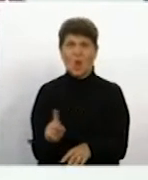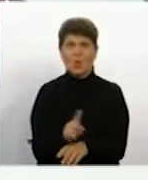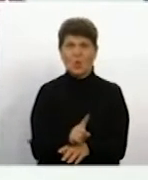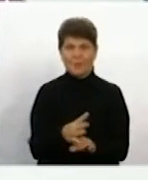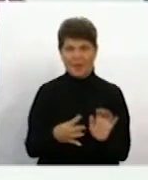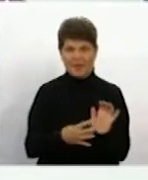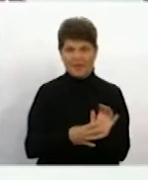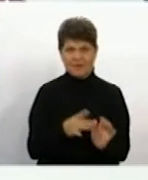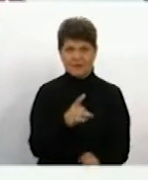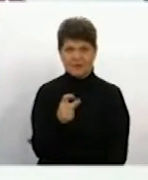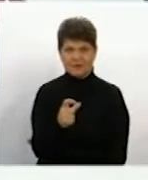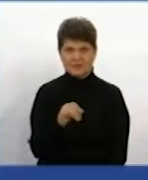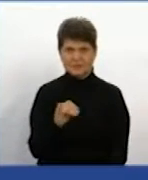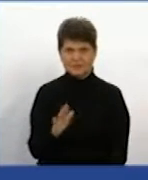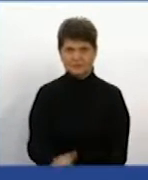у 9 разів.